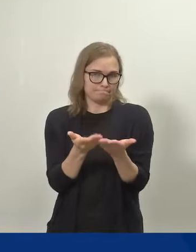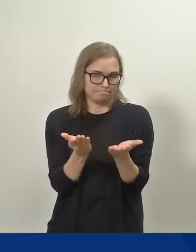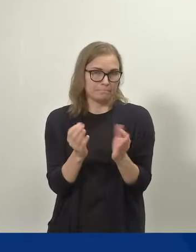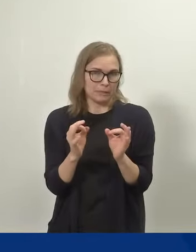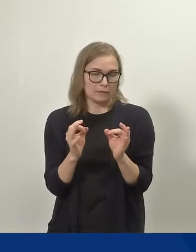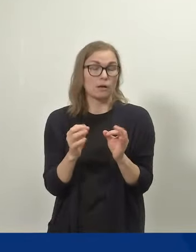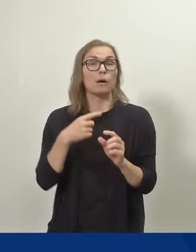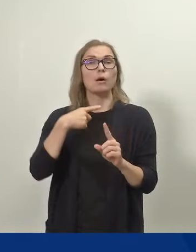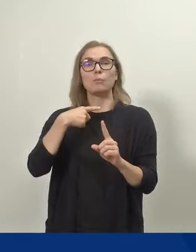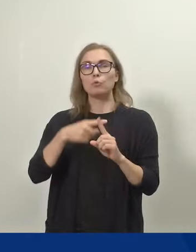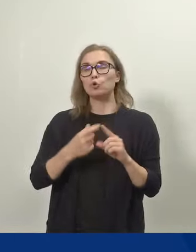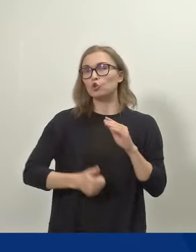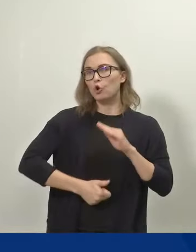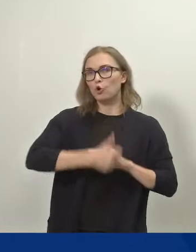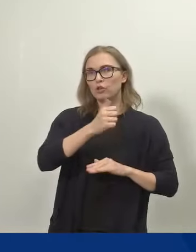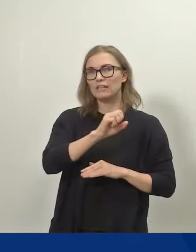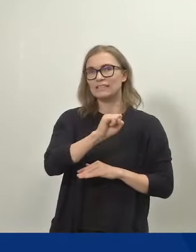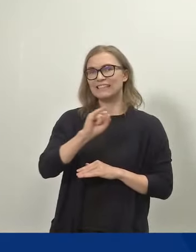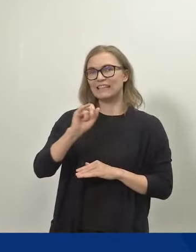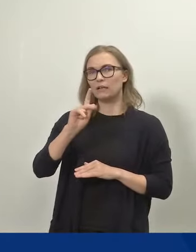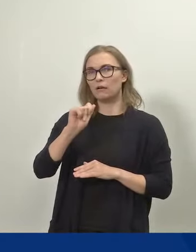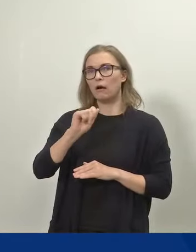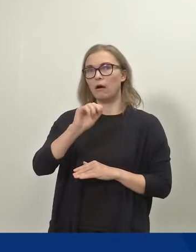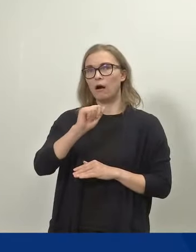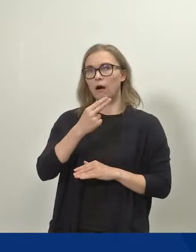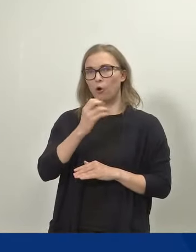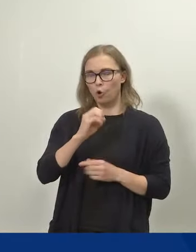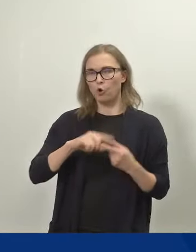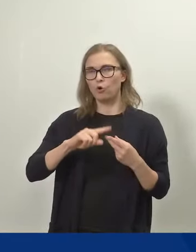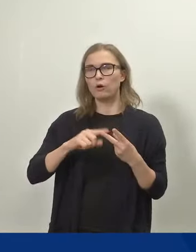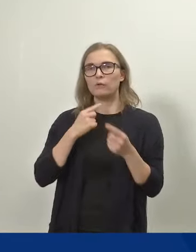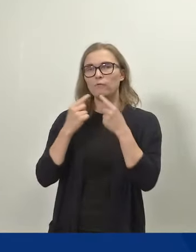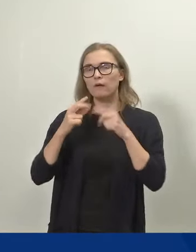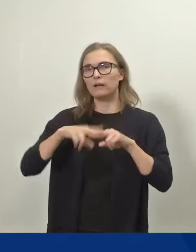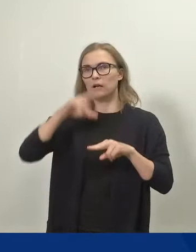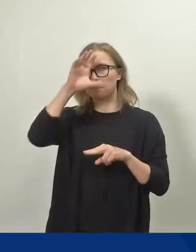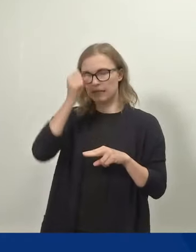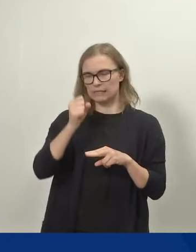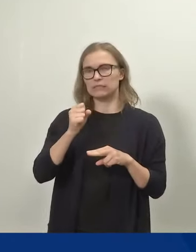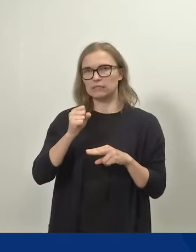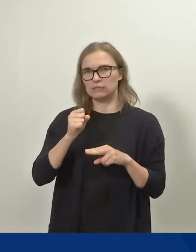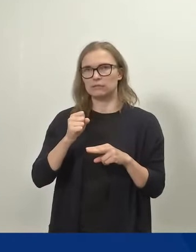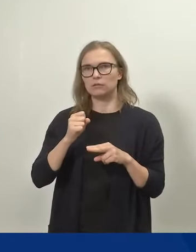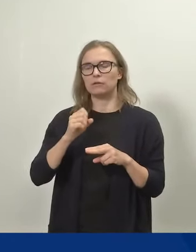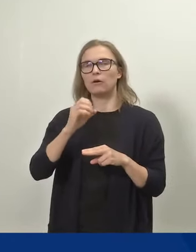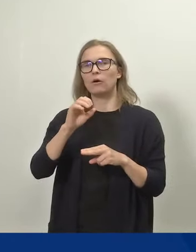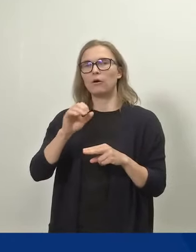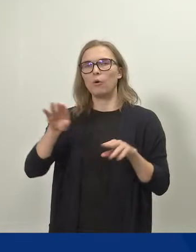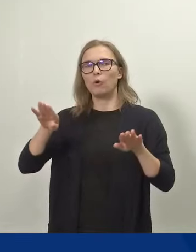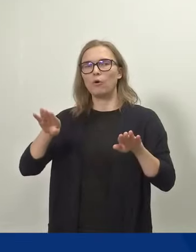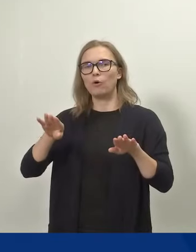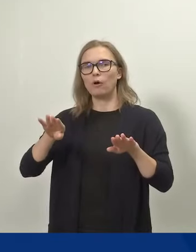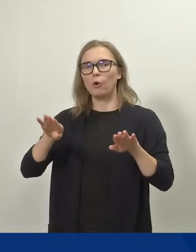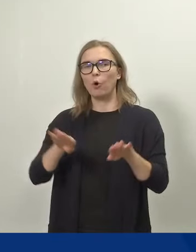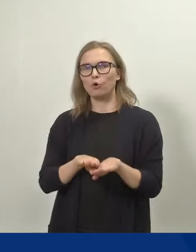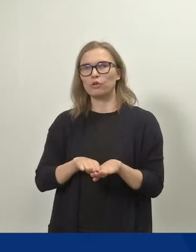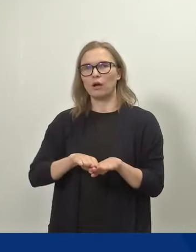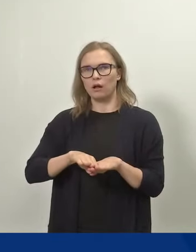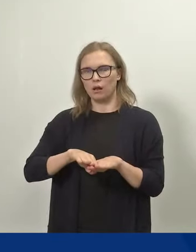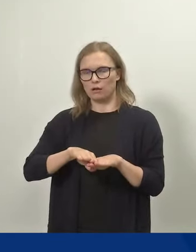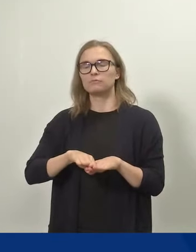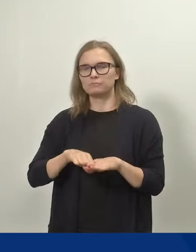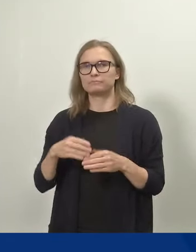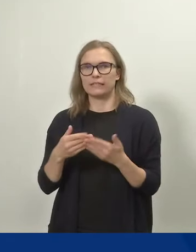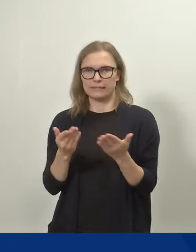valmistelleet johtaja Liisa Siika-aho ja neuvotteleva virkamies Eeva Ojala STM-stä ja johtava asiantuntija Seija